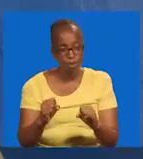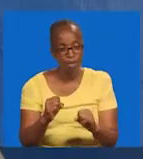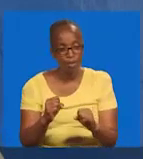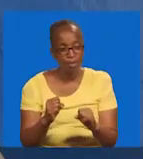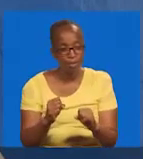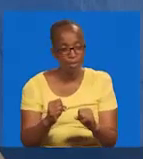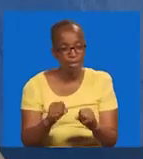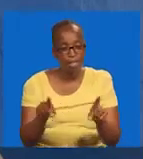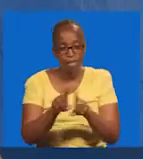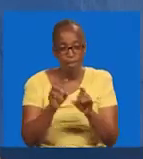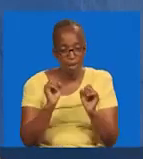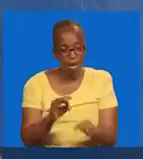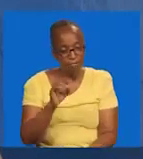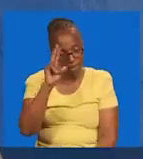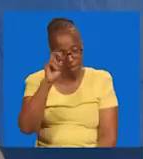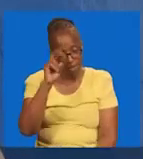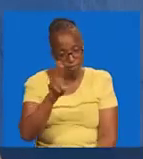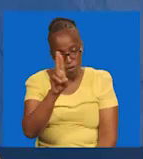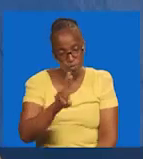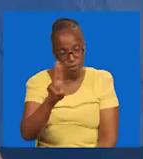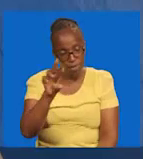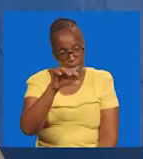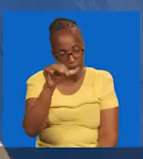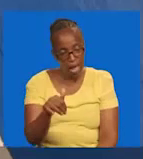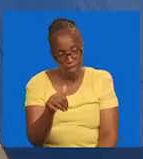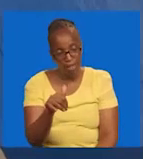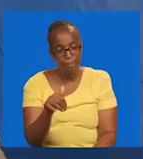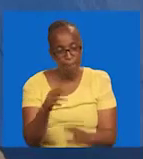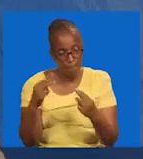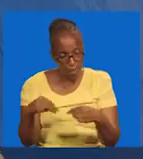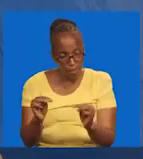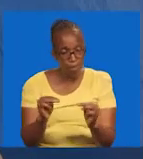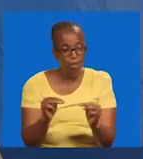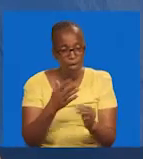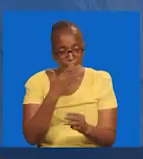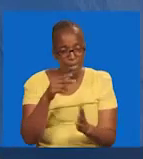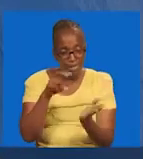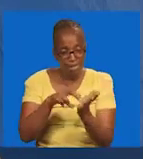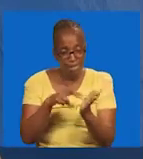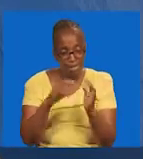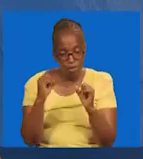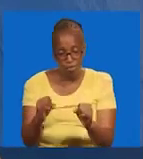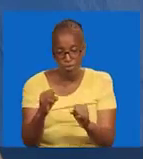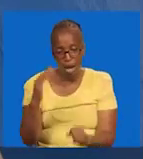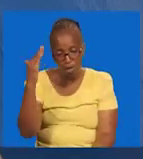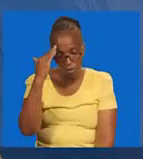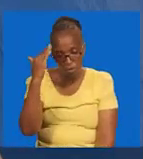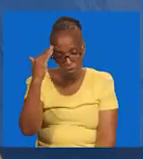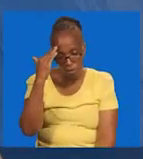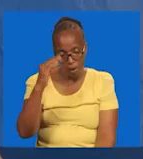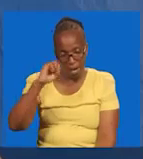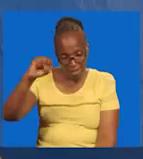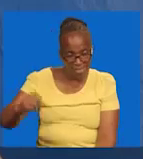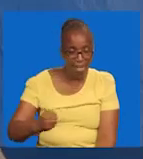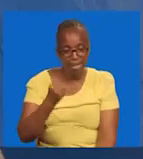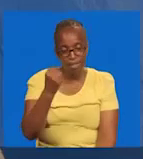imara. Shetani ya tumie mbinu gani ya kueza kutaka kuangamiza hata kama ni familia yako. Simama imara na